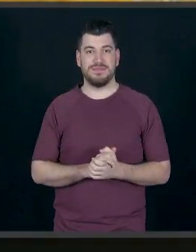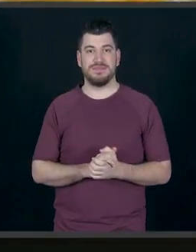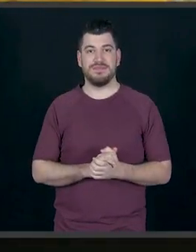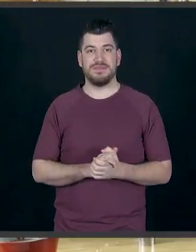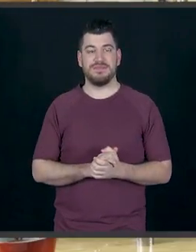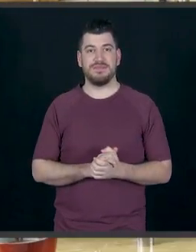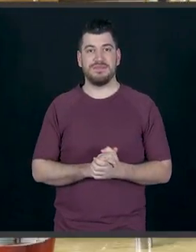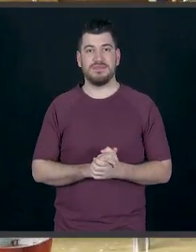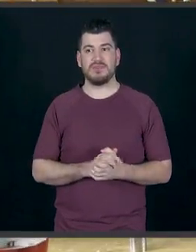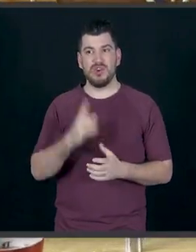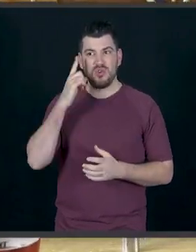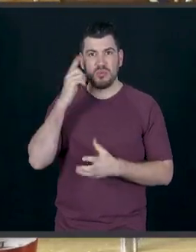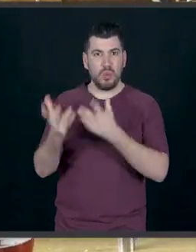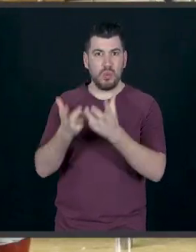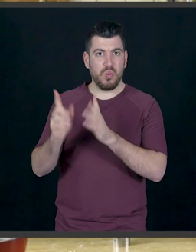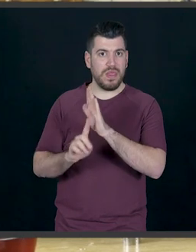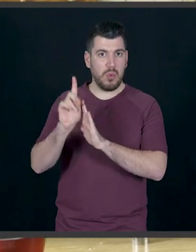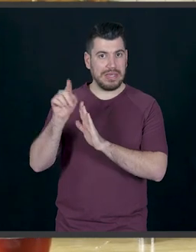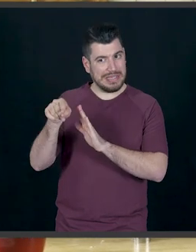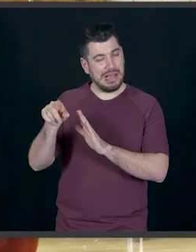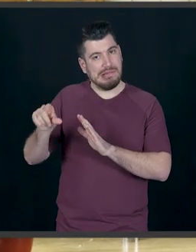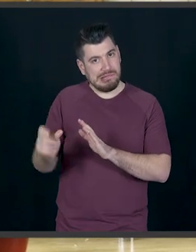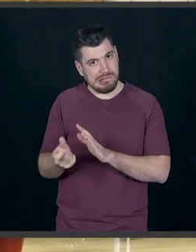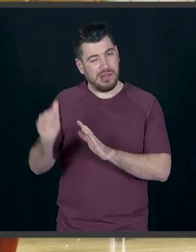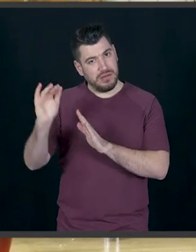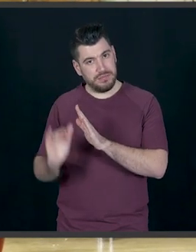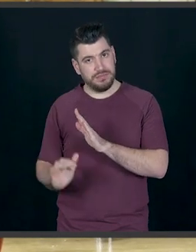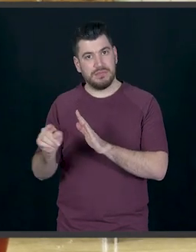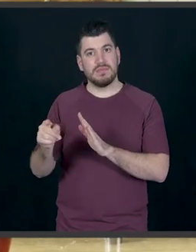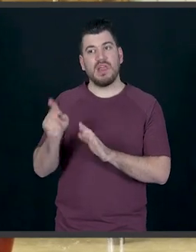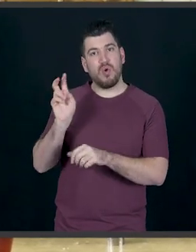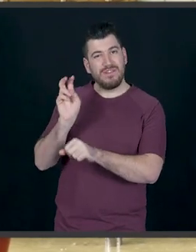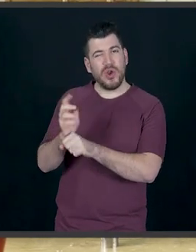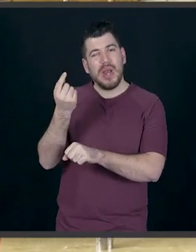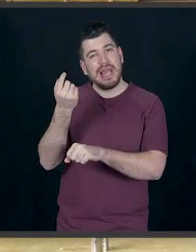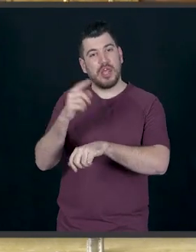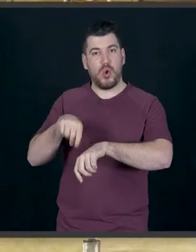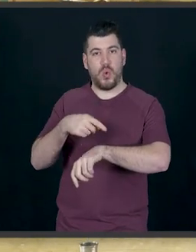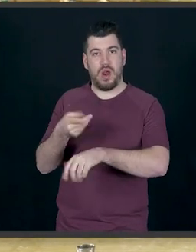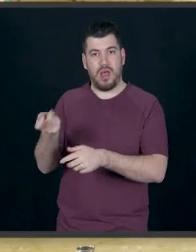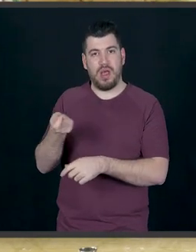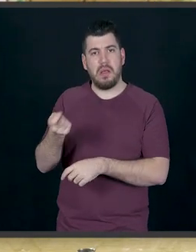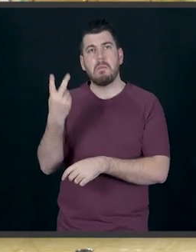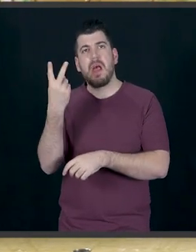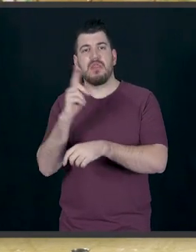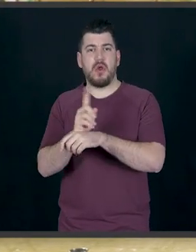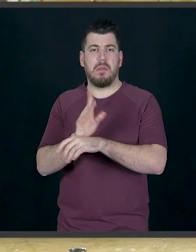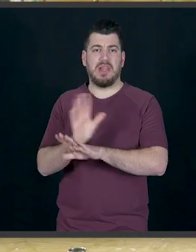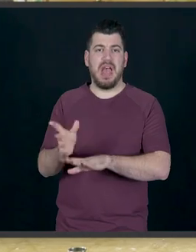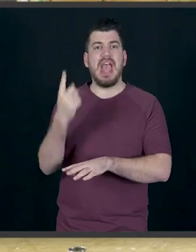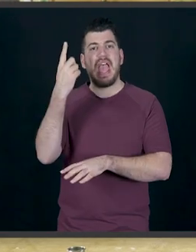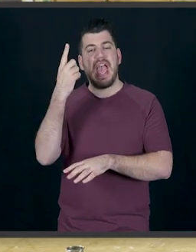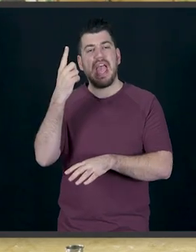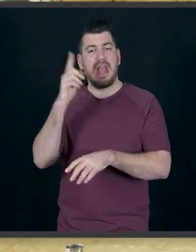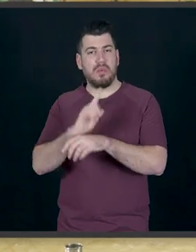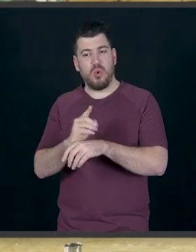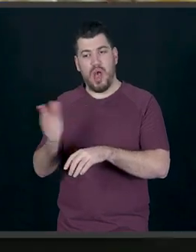Ωραία σπιτικά ντόνατς. Θέλω να τα δώσω λίγη ώρα στο τηγάνι. Όχι πολύ, θέλουν δύο λεπτάκια. Ένα λεπτό από τη μία